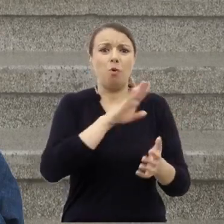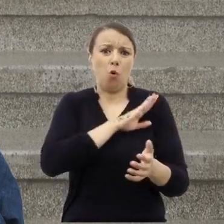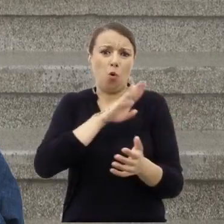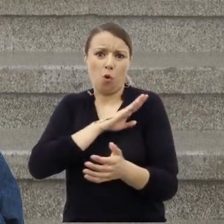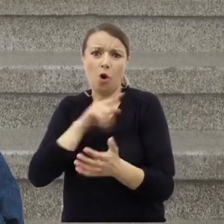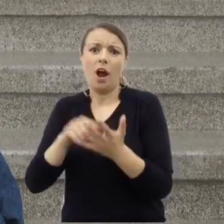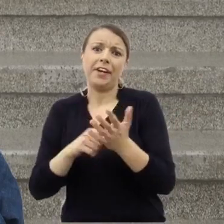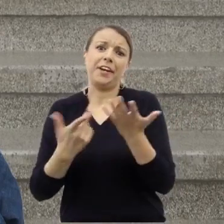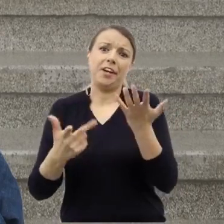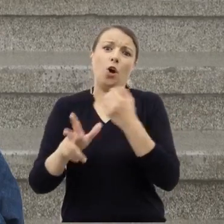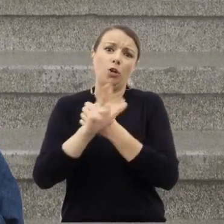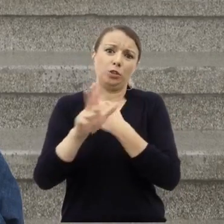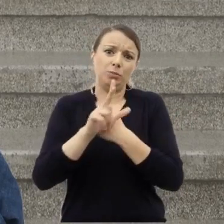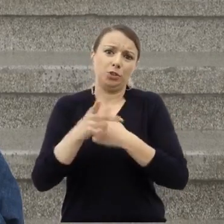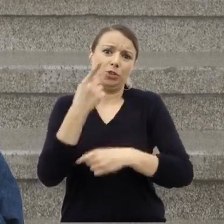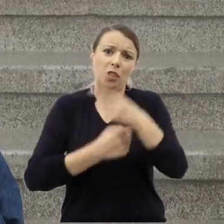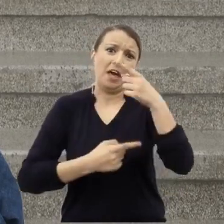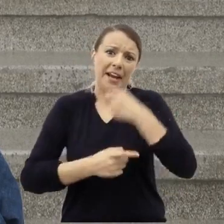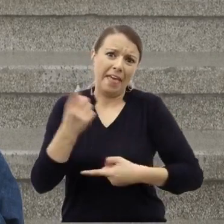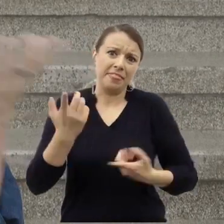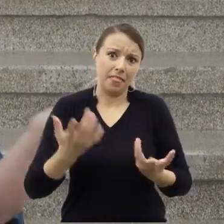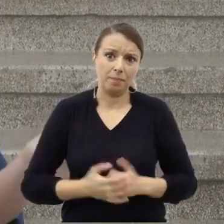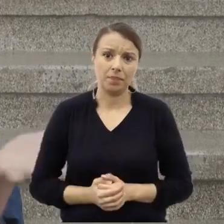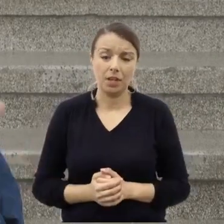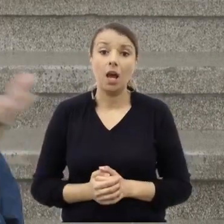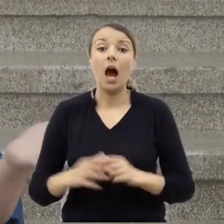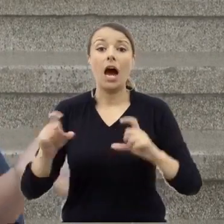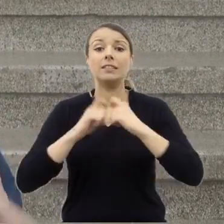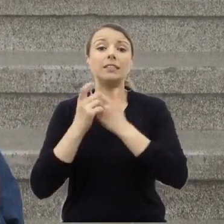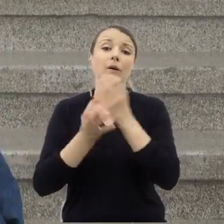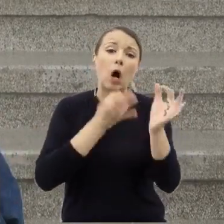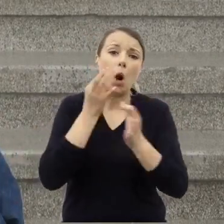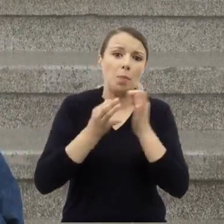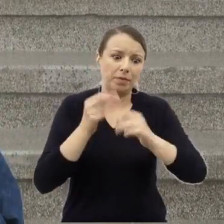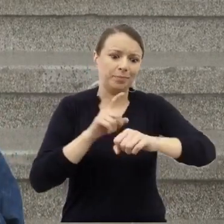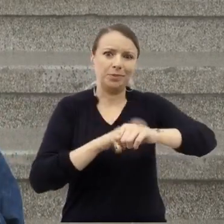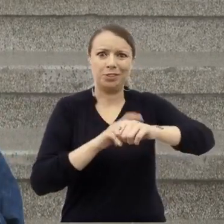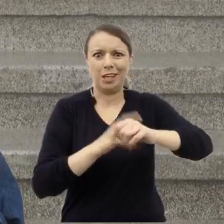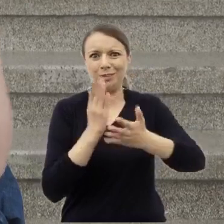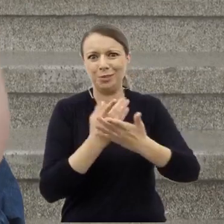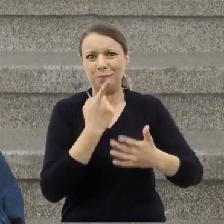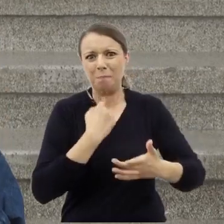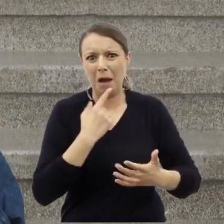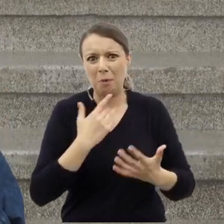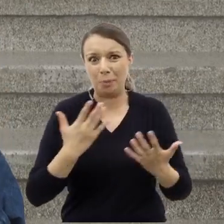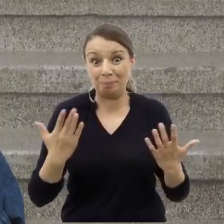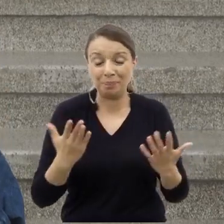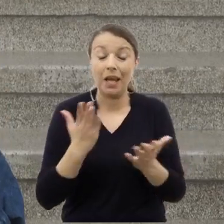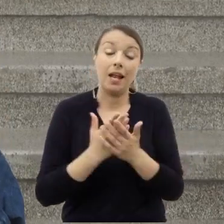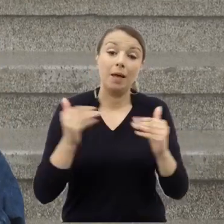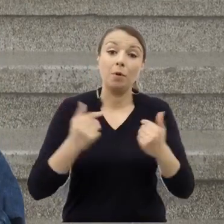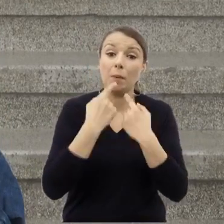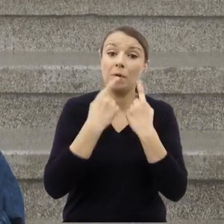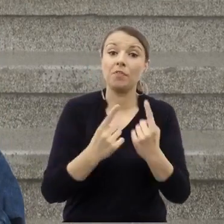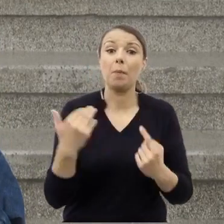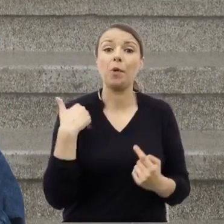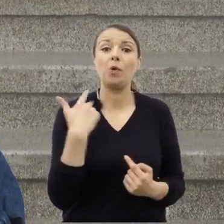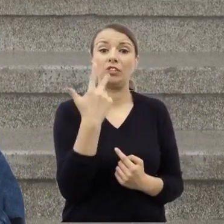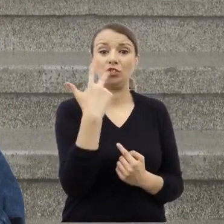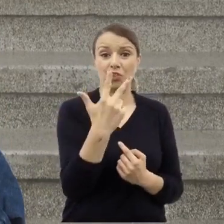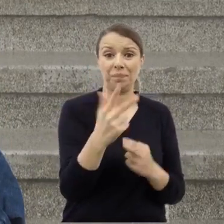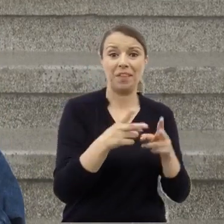Jeśli chodzi o sam przebieg, już zupełnie nie mam czasu, ale no cóż, mogę powiedzieć tylko, że były trzy fale pogromu.